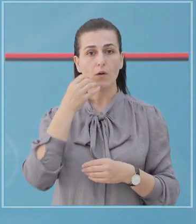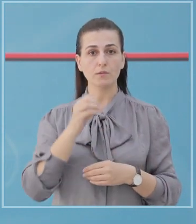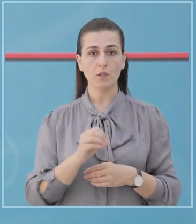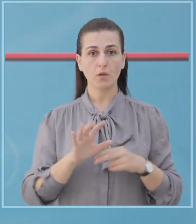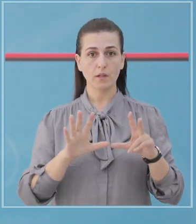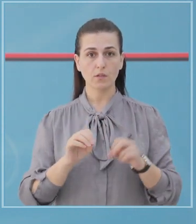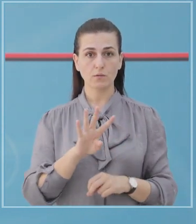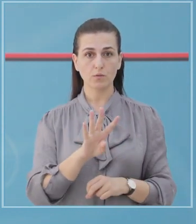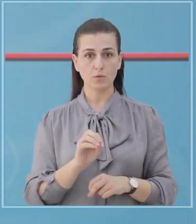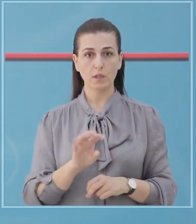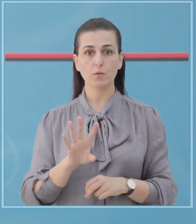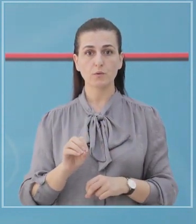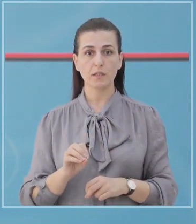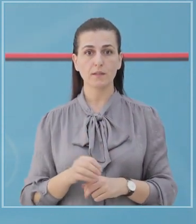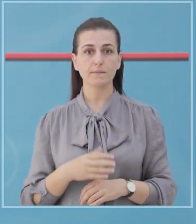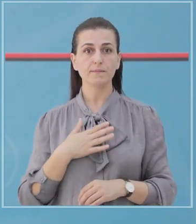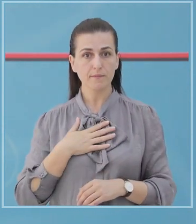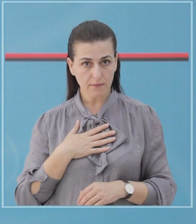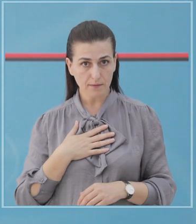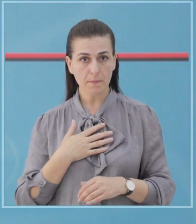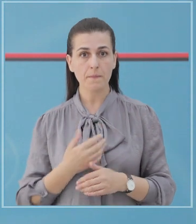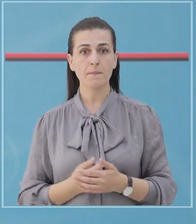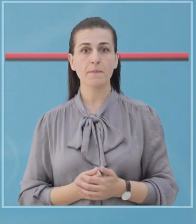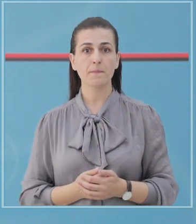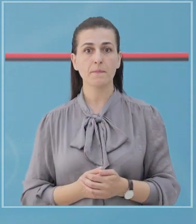gjelëbër 0800 20 20. Falemderit.